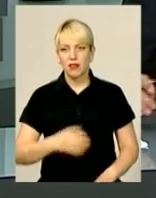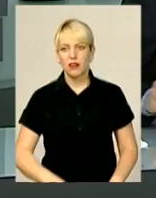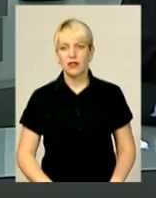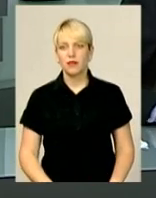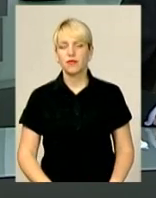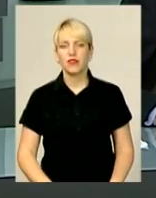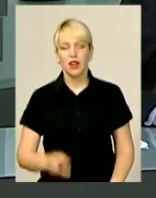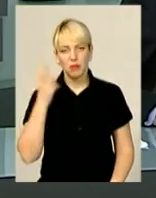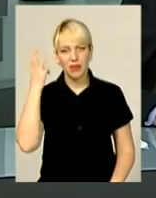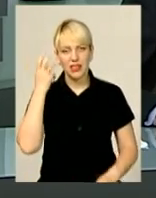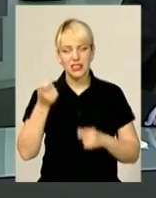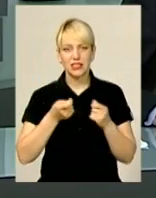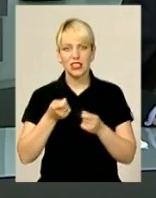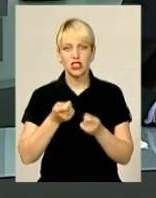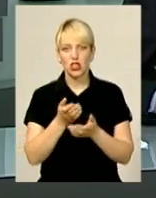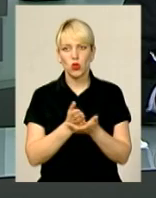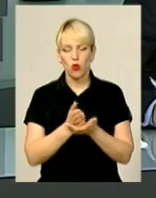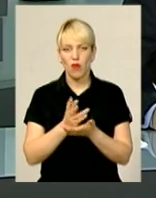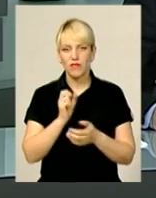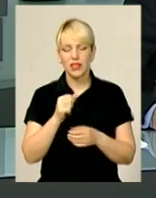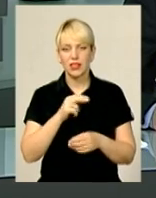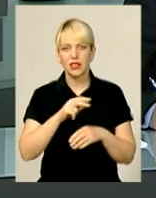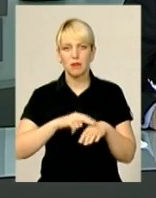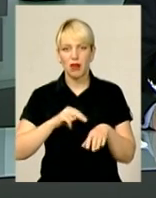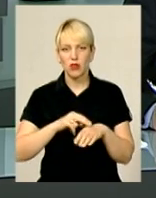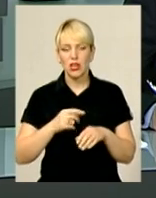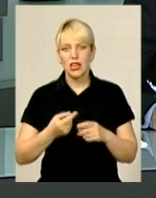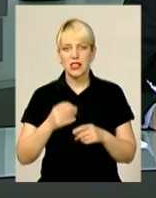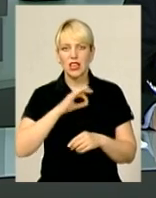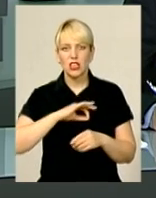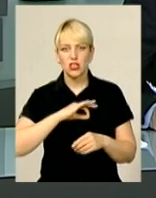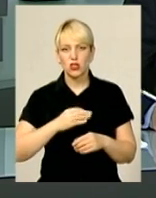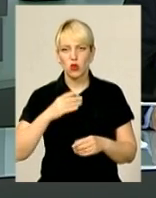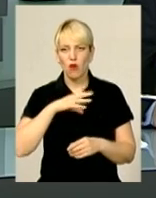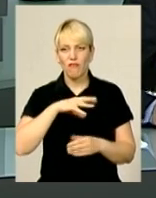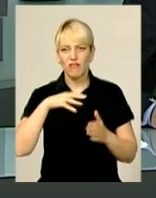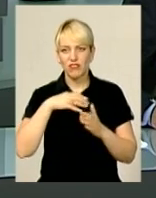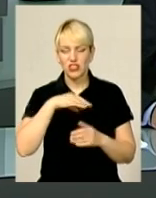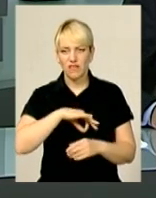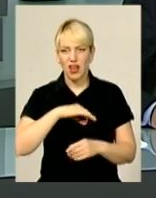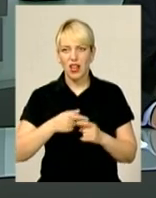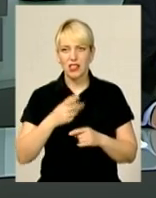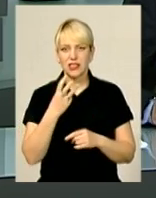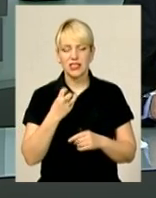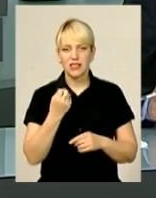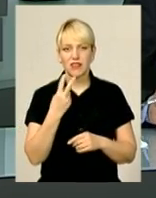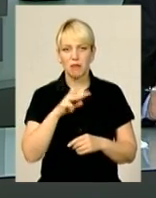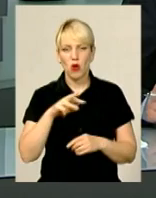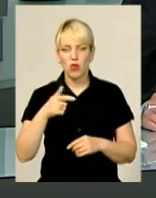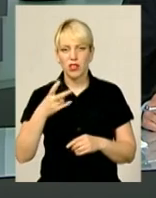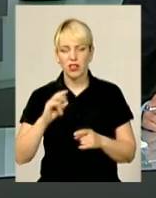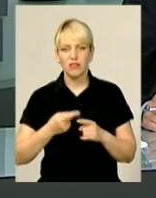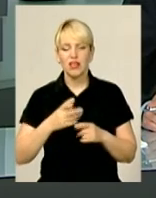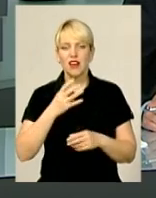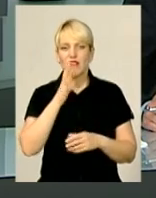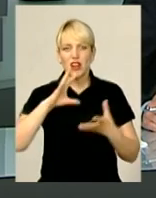Хмельницькі чиновники і правоохоронці назло вживали на 312 мільйонів гривень у результаті будівельних оборудок. Таку гучну